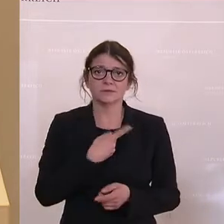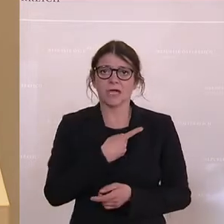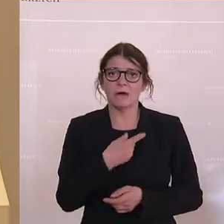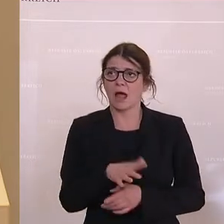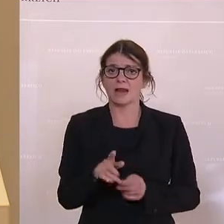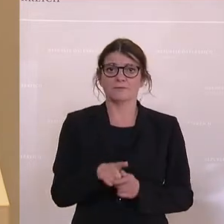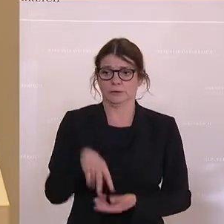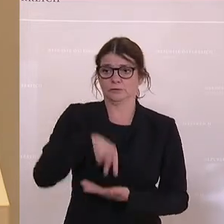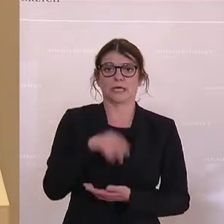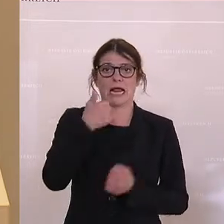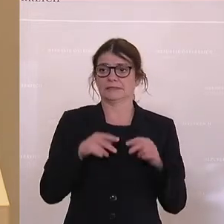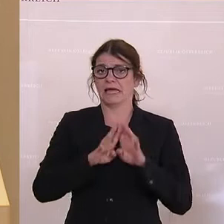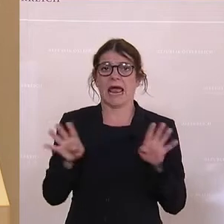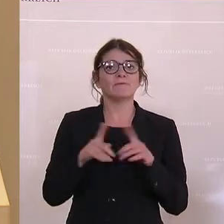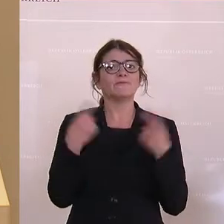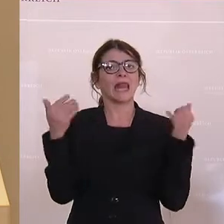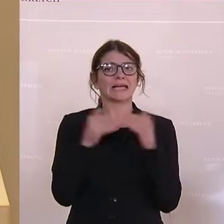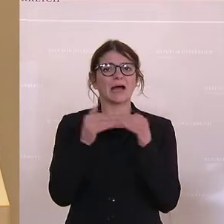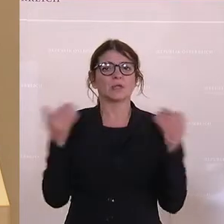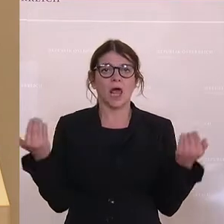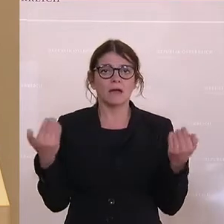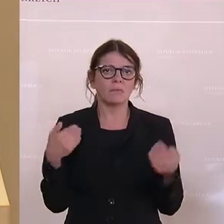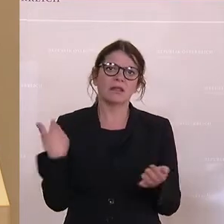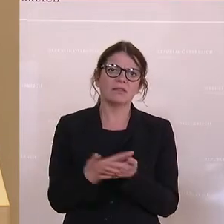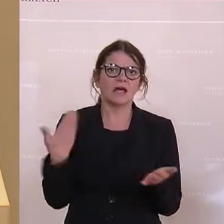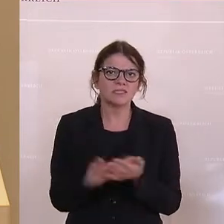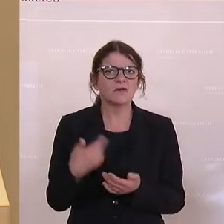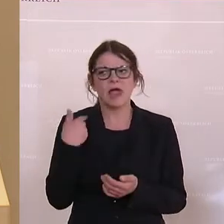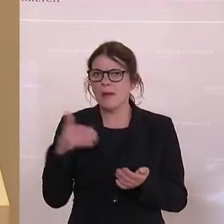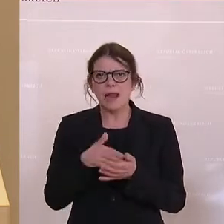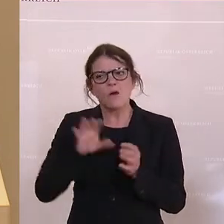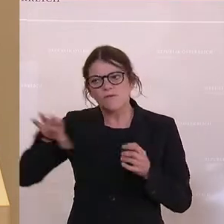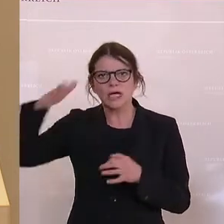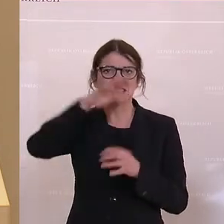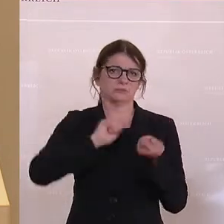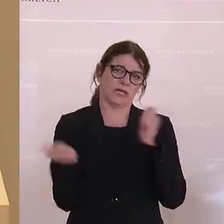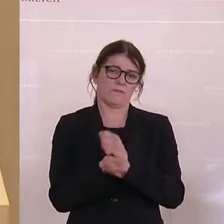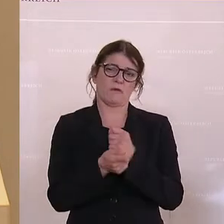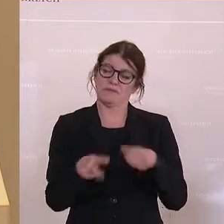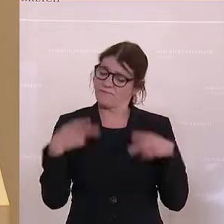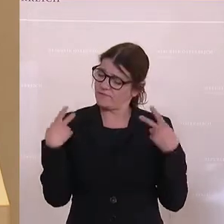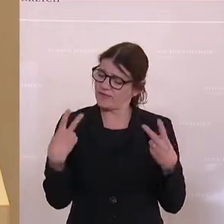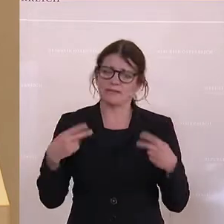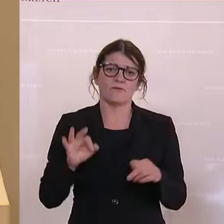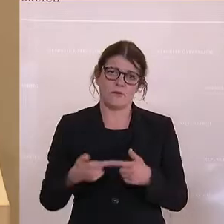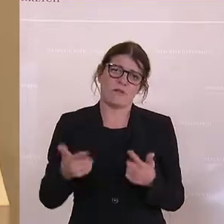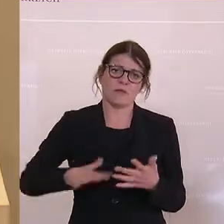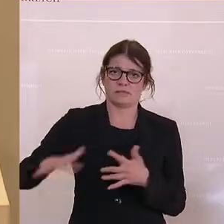alle in die ersten Reihe, wenn es um einen Finanzausgleich geht. Deswegen brauchen wir eine Föderalismusreform ganz dringend in diesem Land.